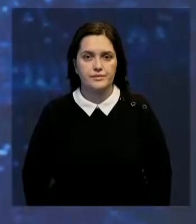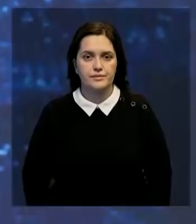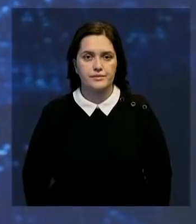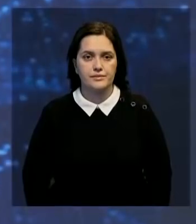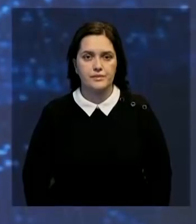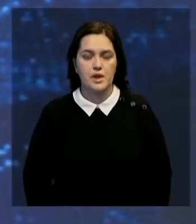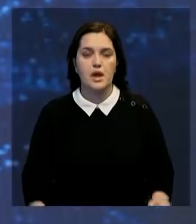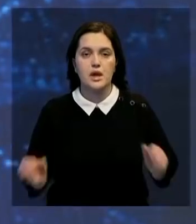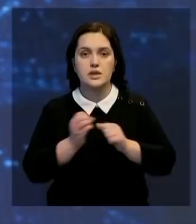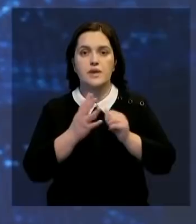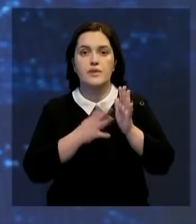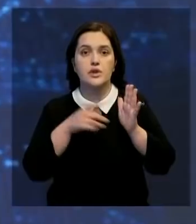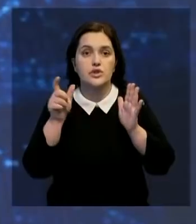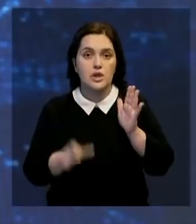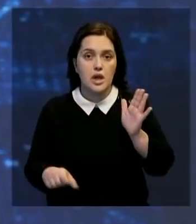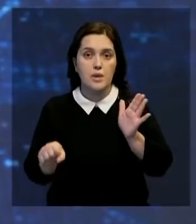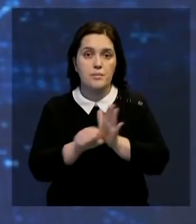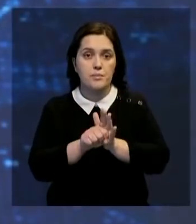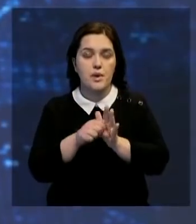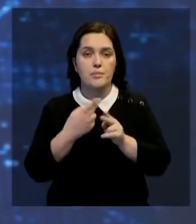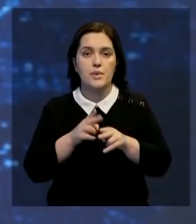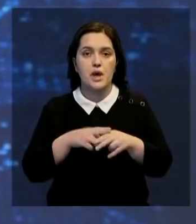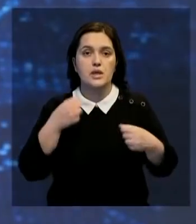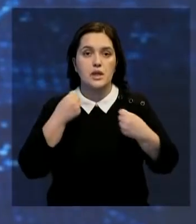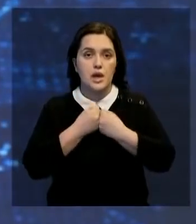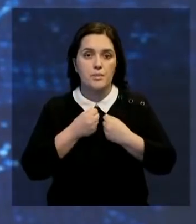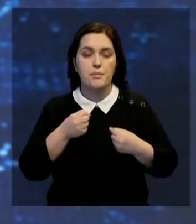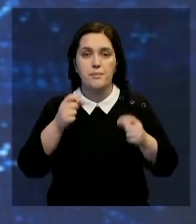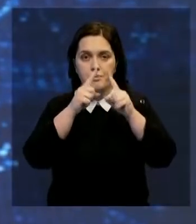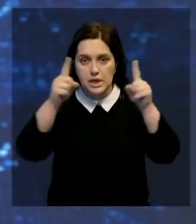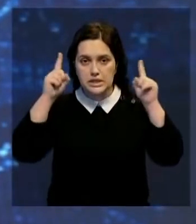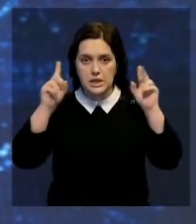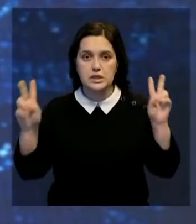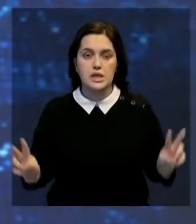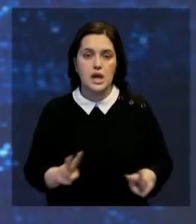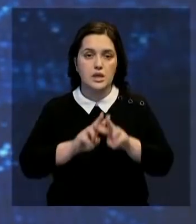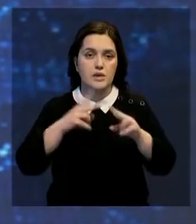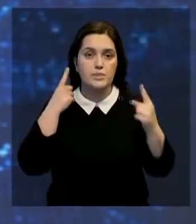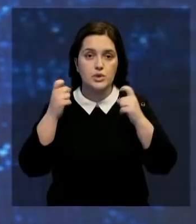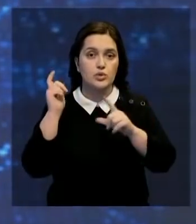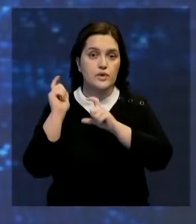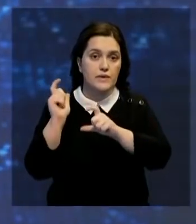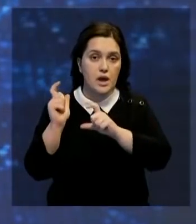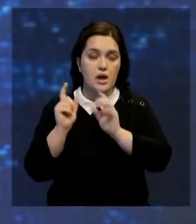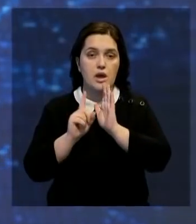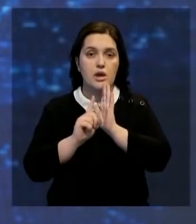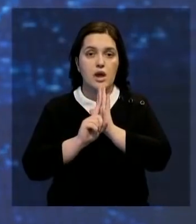Как минимум 19 человек погибли из-за жуткого ДТП в пригороде мексиканской столицы. По предварительной информации,